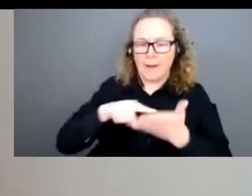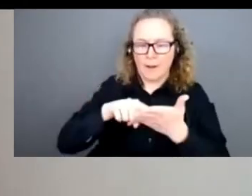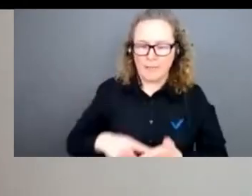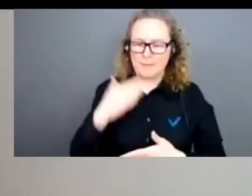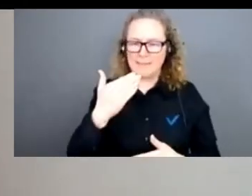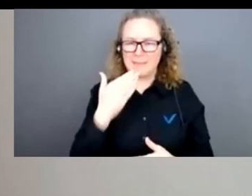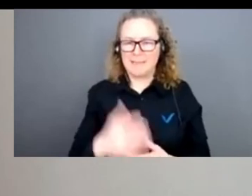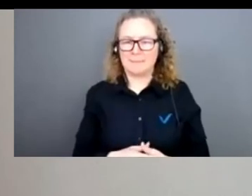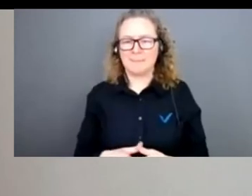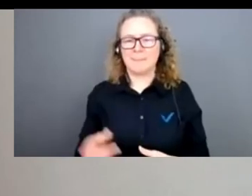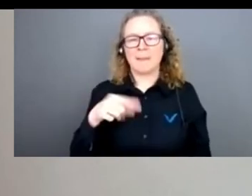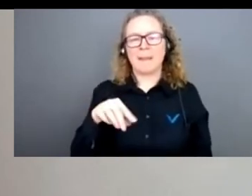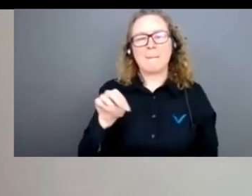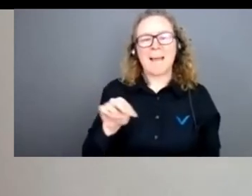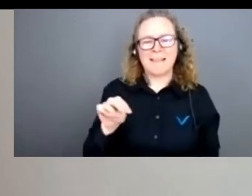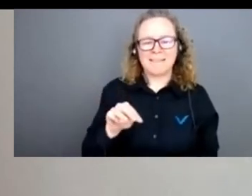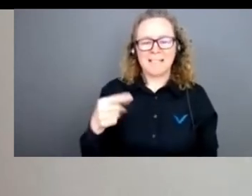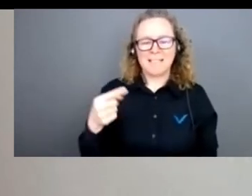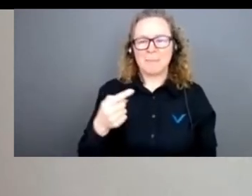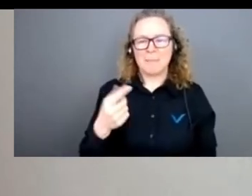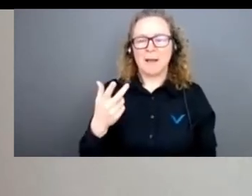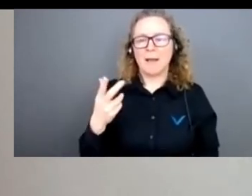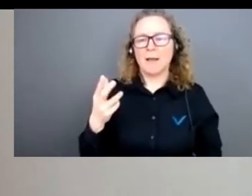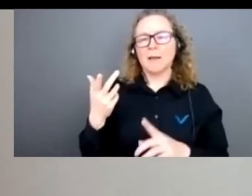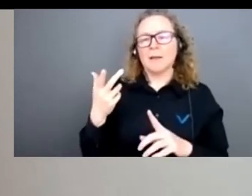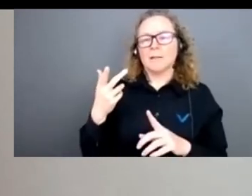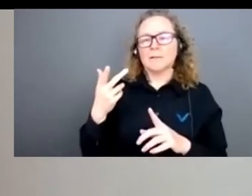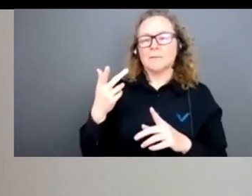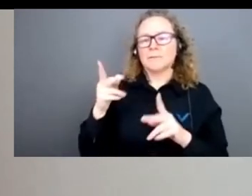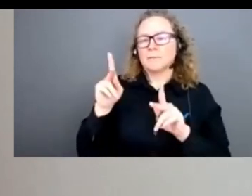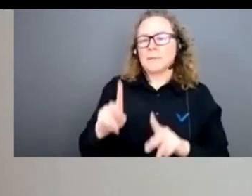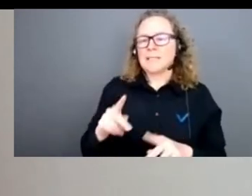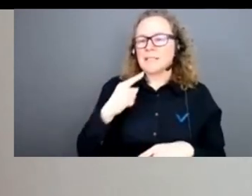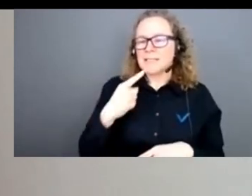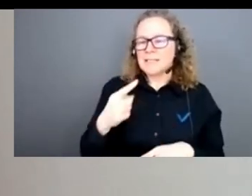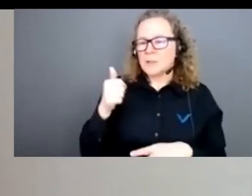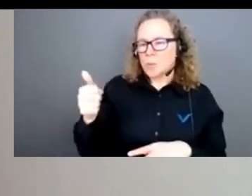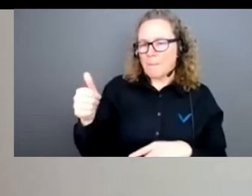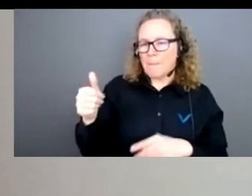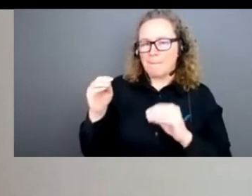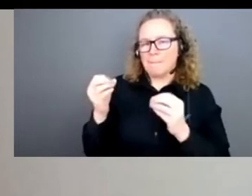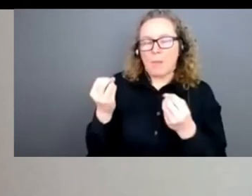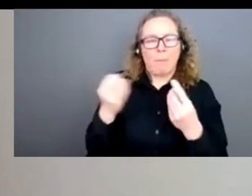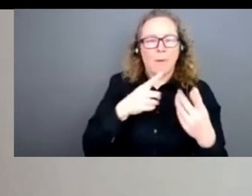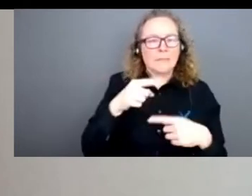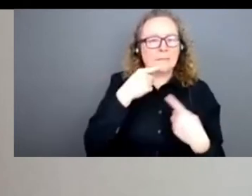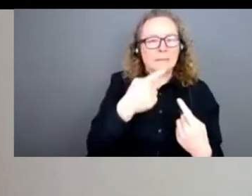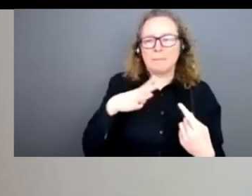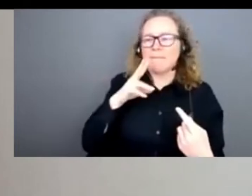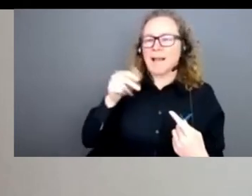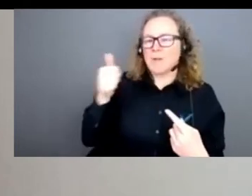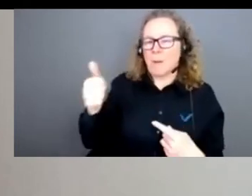Merci Renan. Personne n'a dit que tu étais prof à l'université de Santa Barbara,